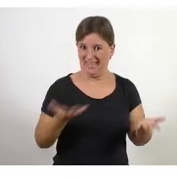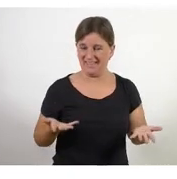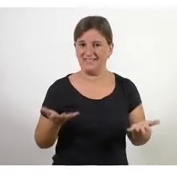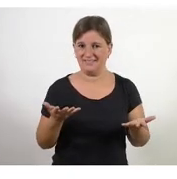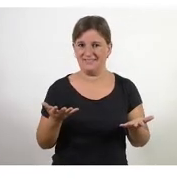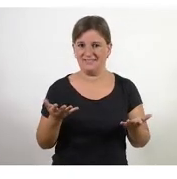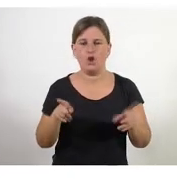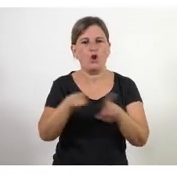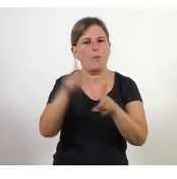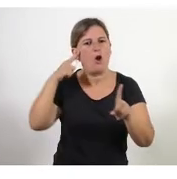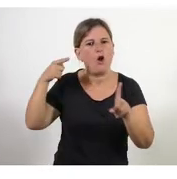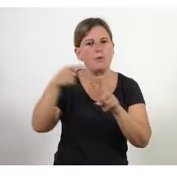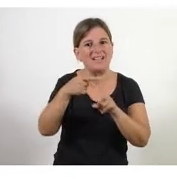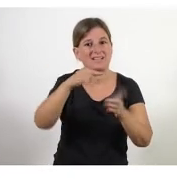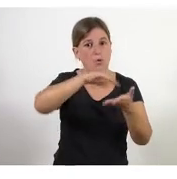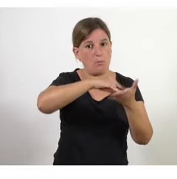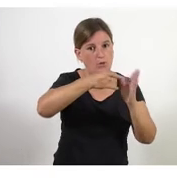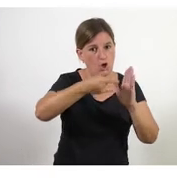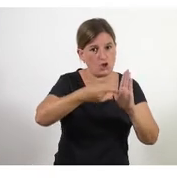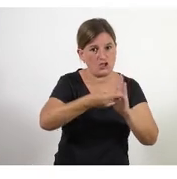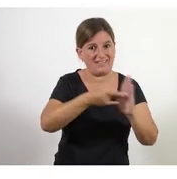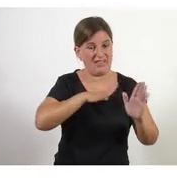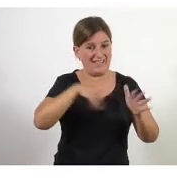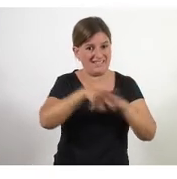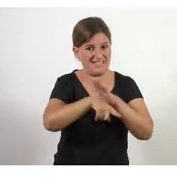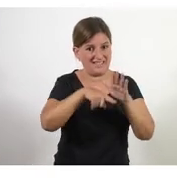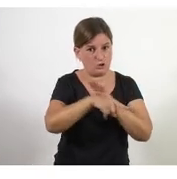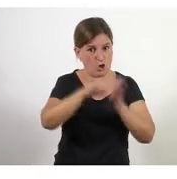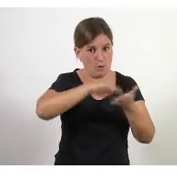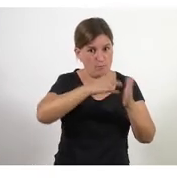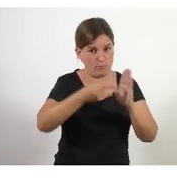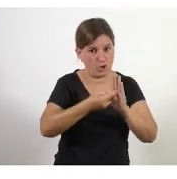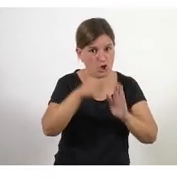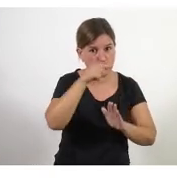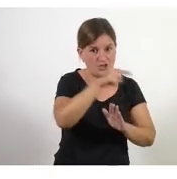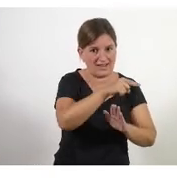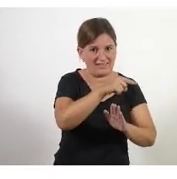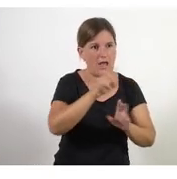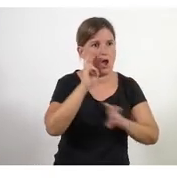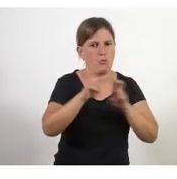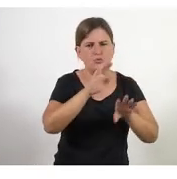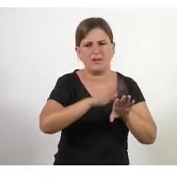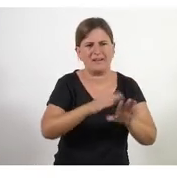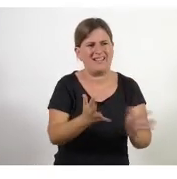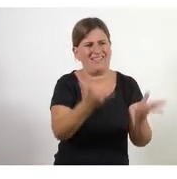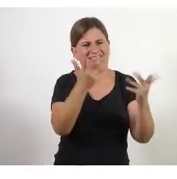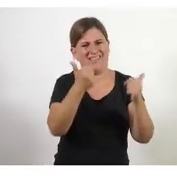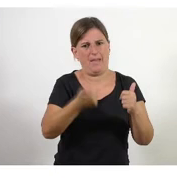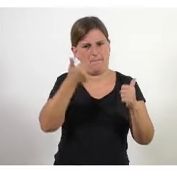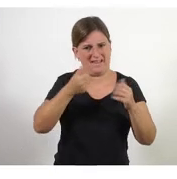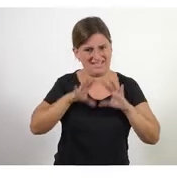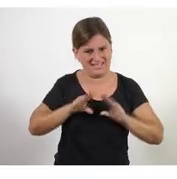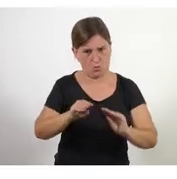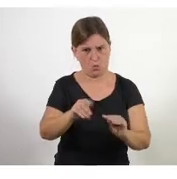l'objectiu d'un projecte de la gestió del projecte gestionar el projecte de forma més eficient i efectiva i